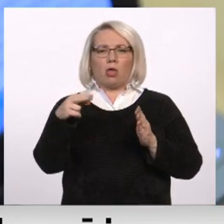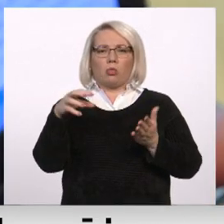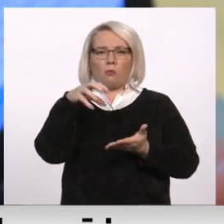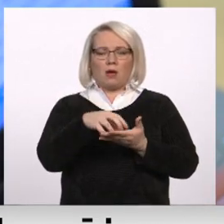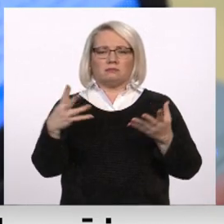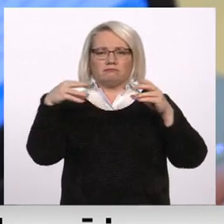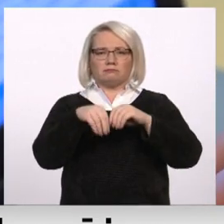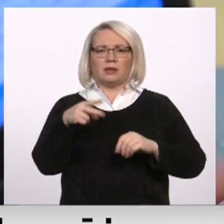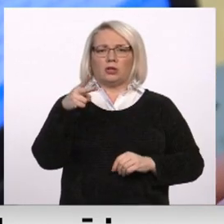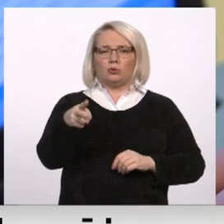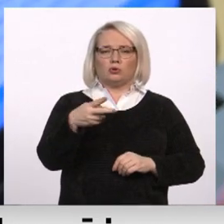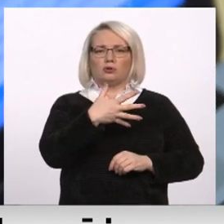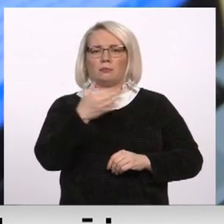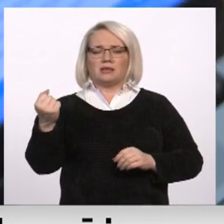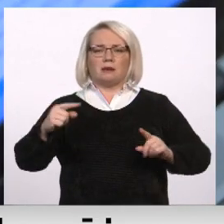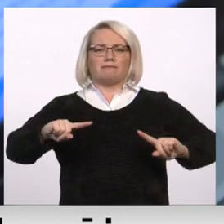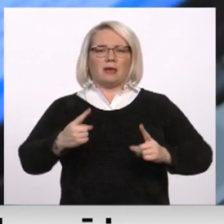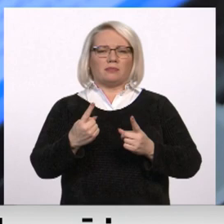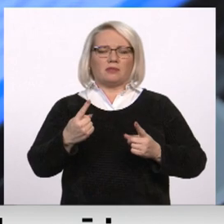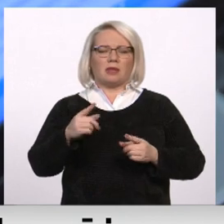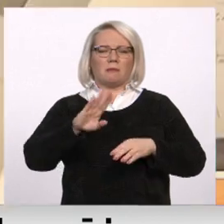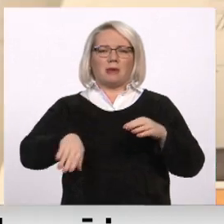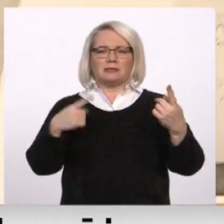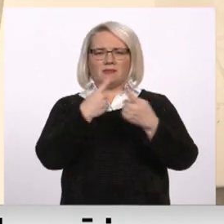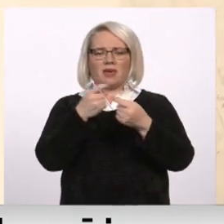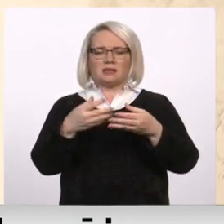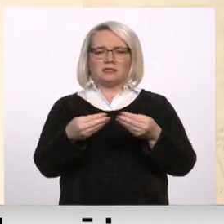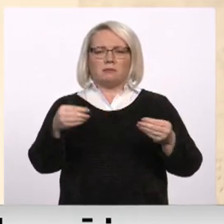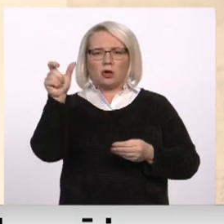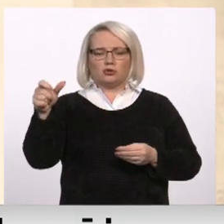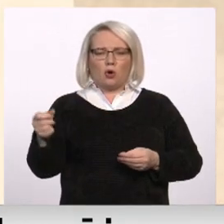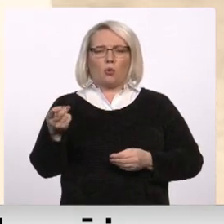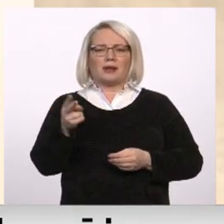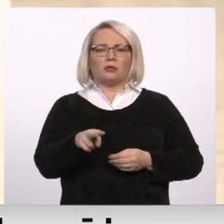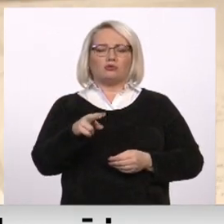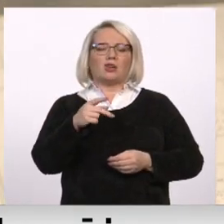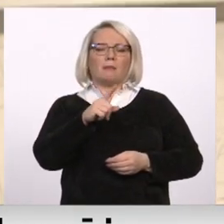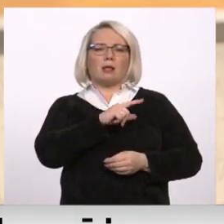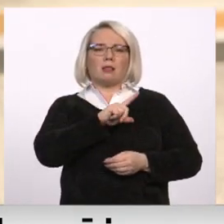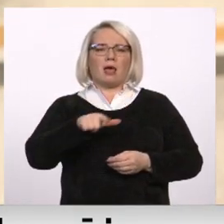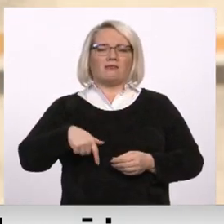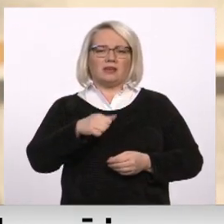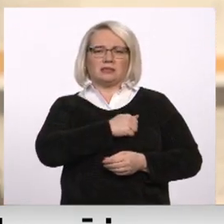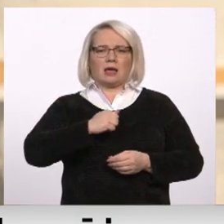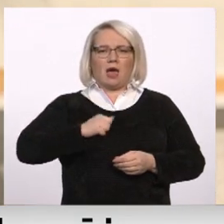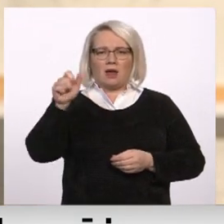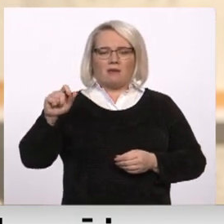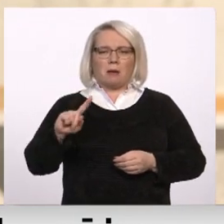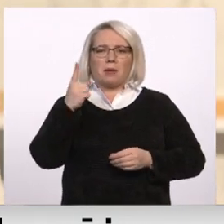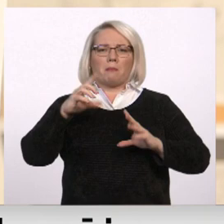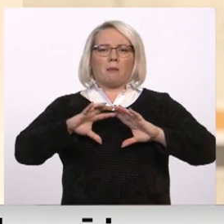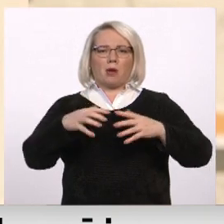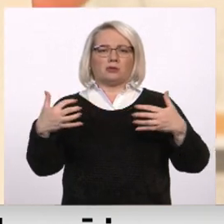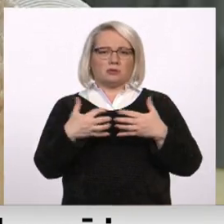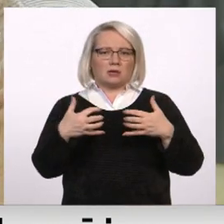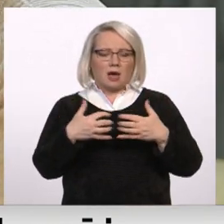2500 gūstā saņemtajiem, bezvēst pazudušajiem un kritušajiem latviešu karavīriem pirmā pasaules karlaikā. Datu